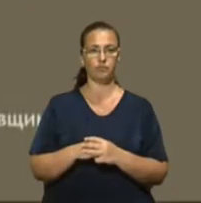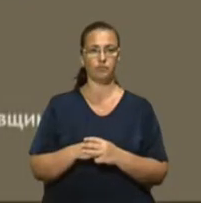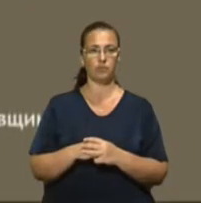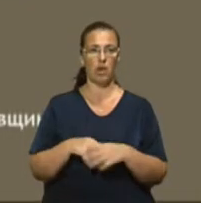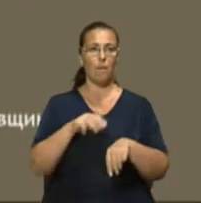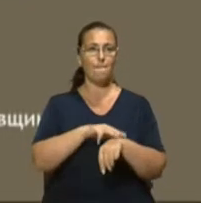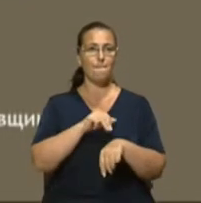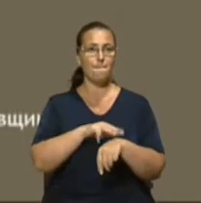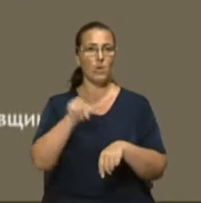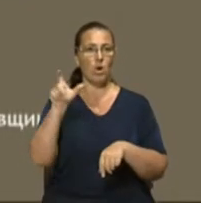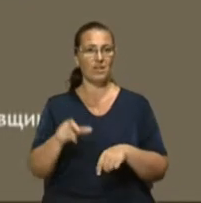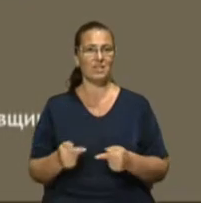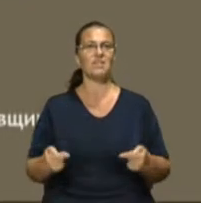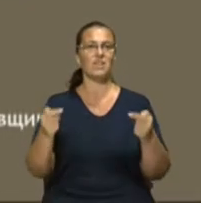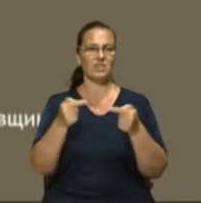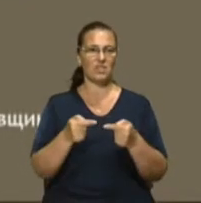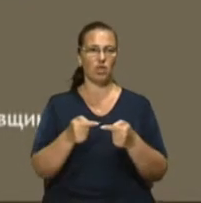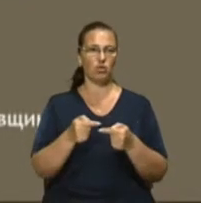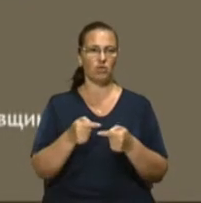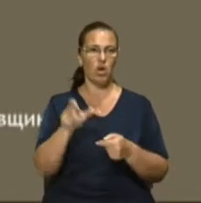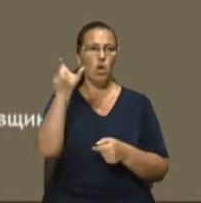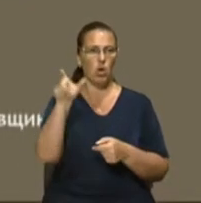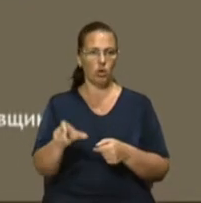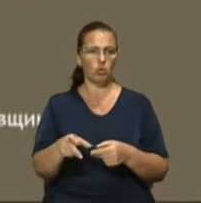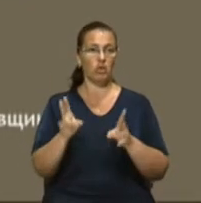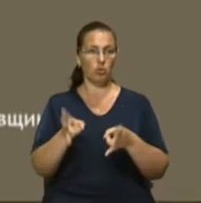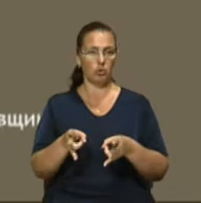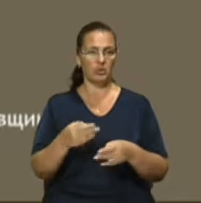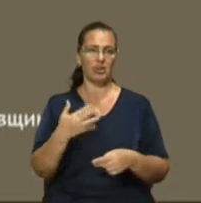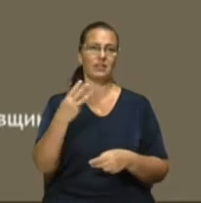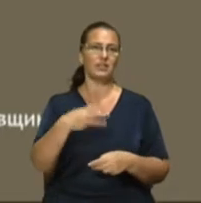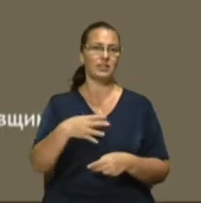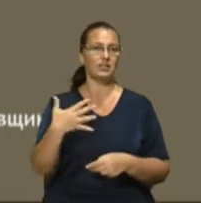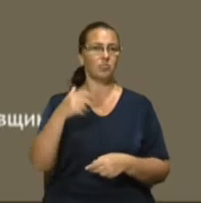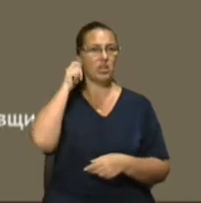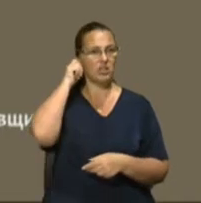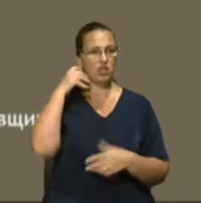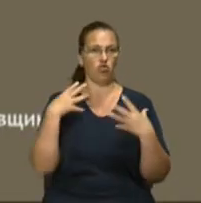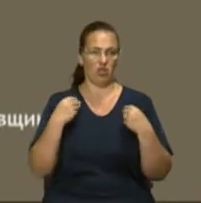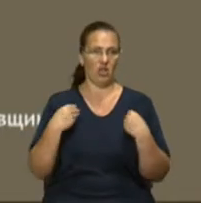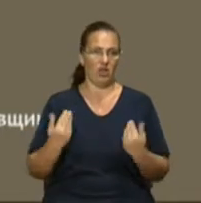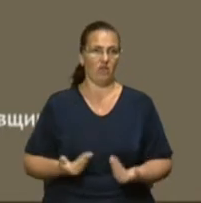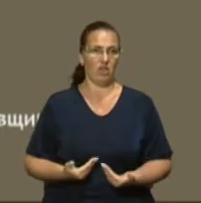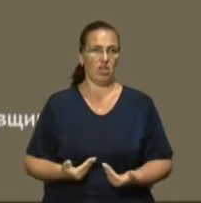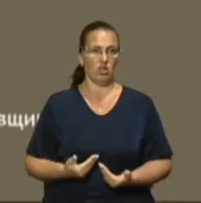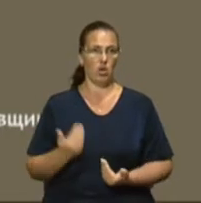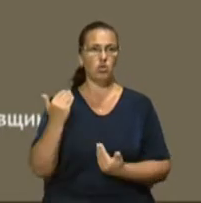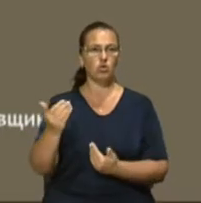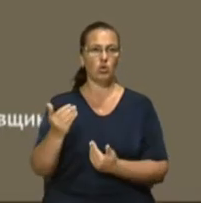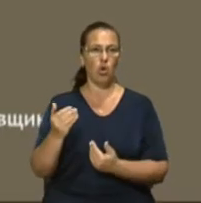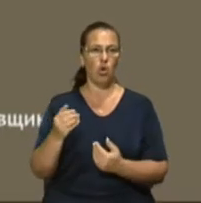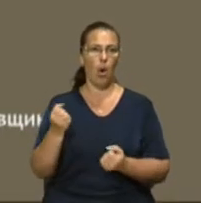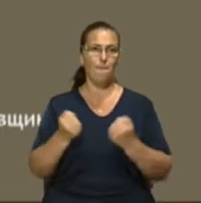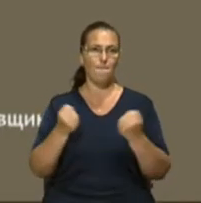Поліцейські встановили особу потерпілого. Це є 35-річний львів'янин. Його кретою швидкої допомоги